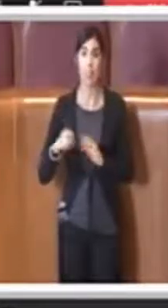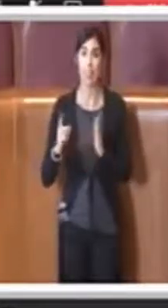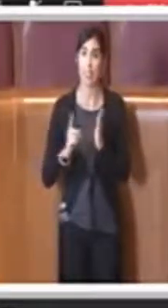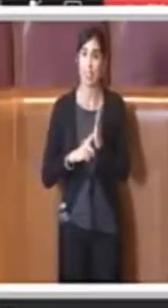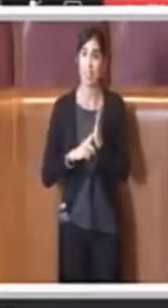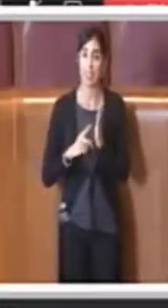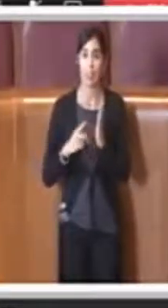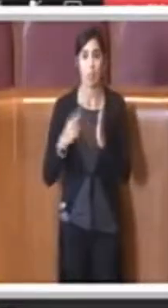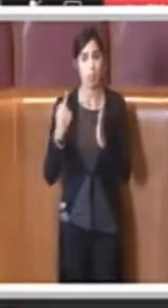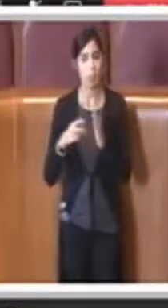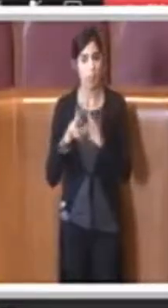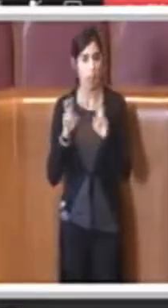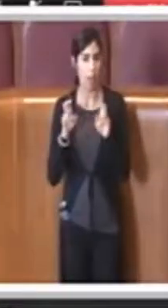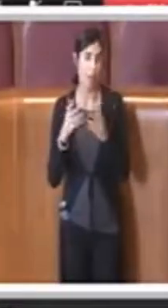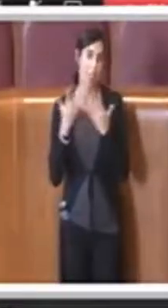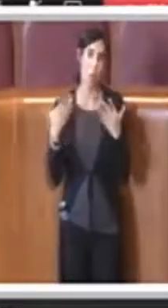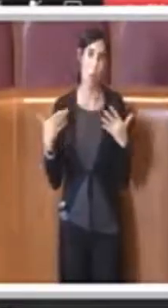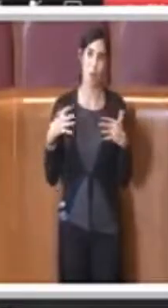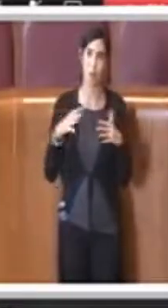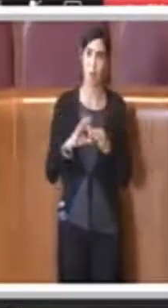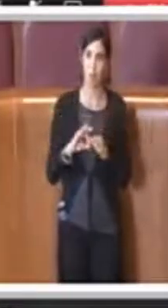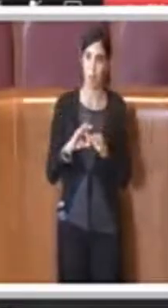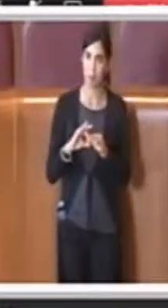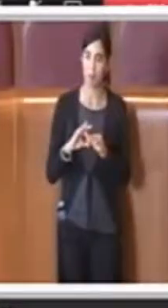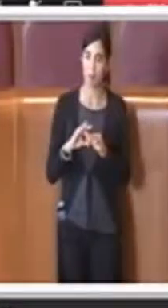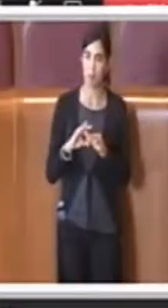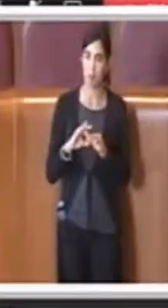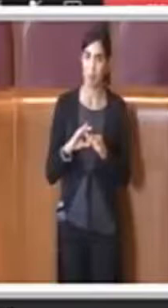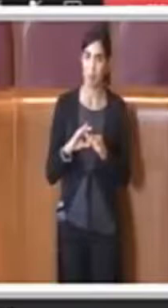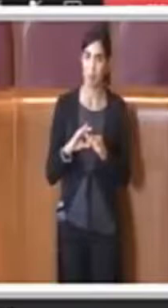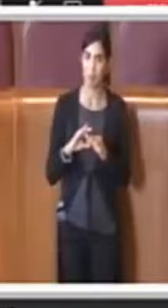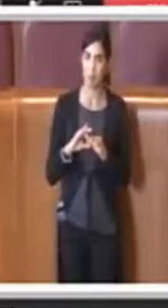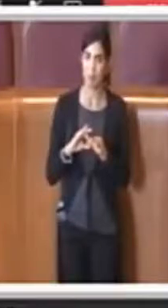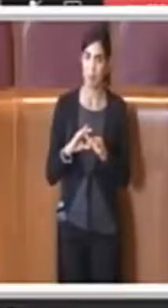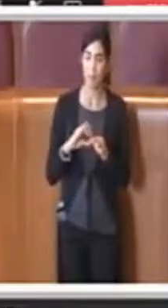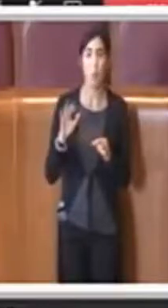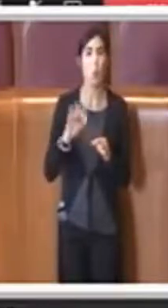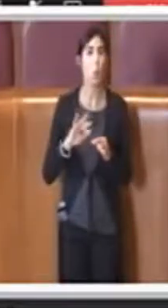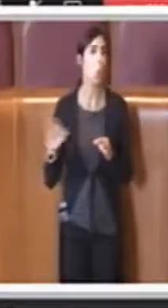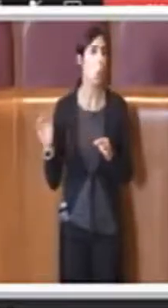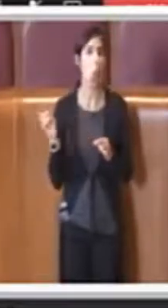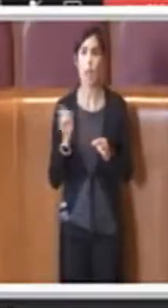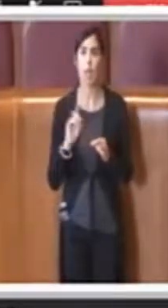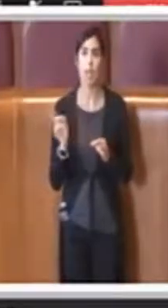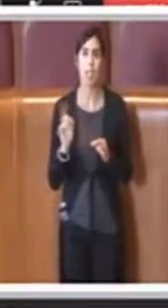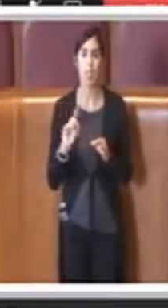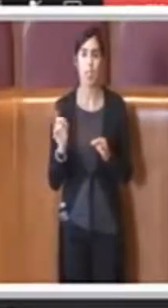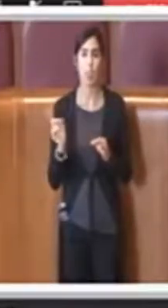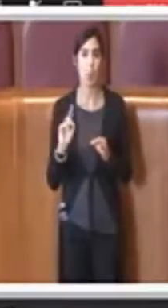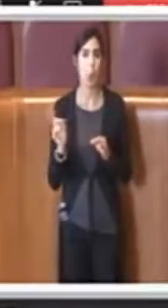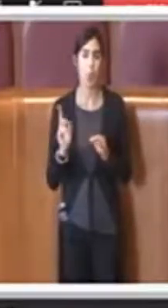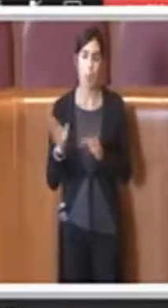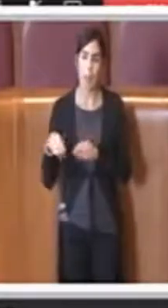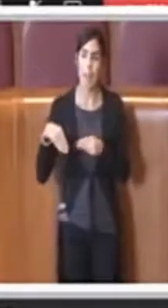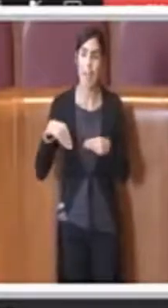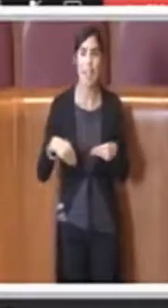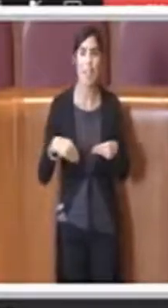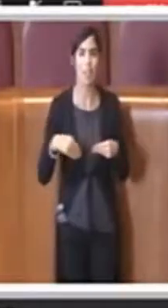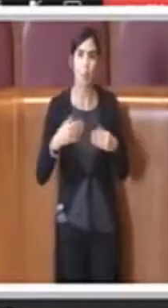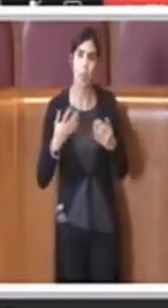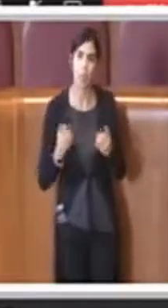su questo tema non esclude quella fisica, ma si